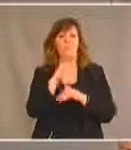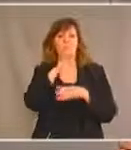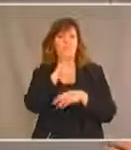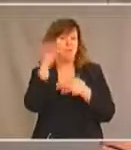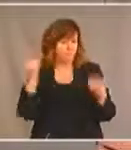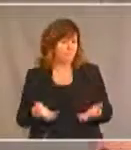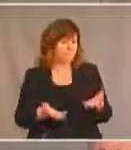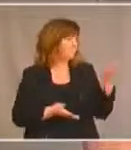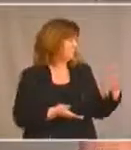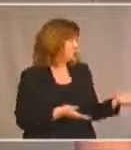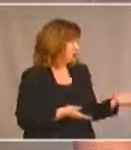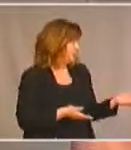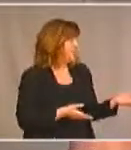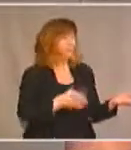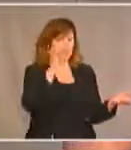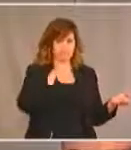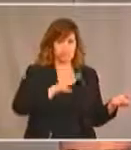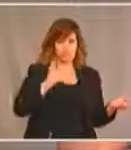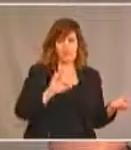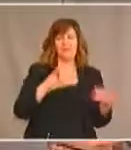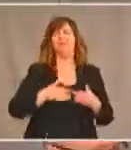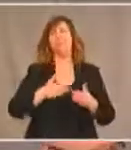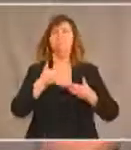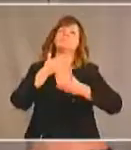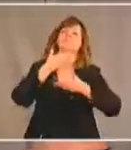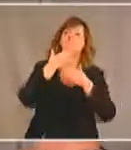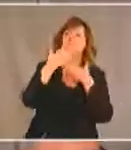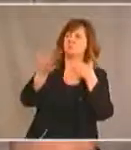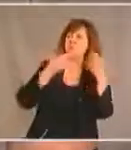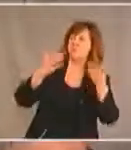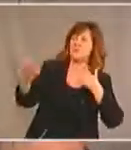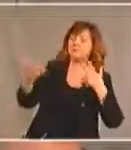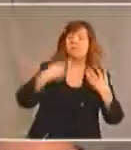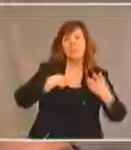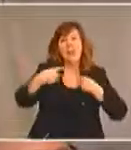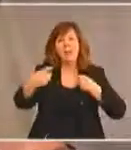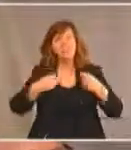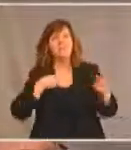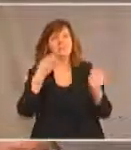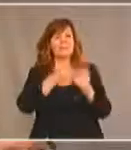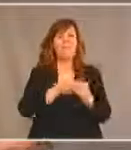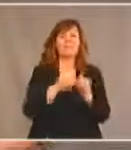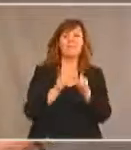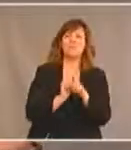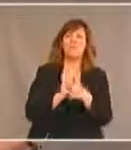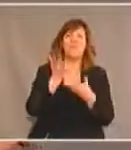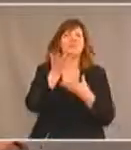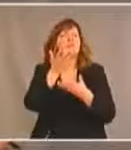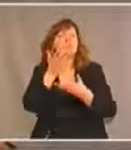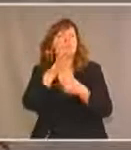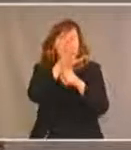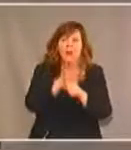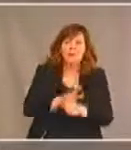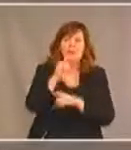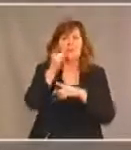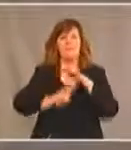Merci de m'avoir invité à participer à cette importante discussion sur l'engagement des Premières Nations sur la loi fédérale